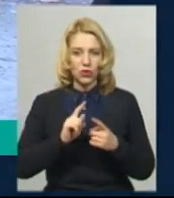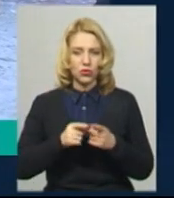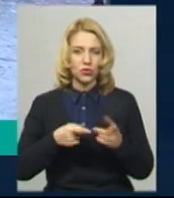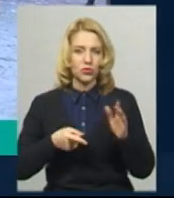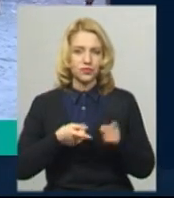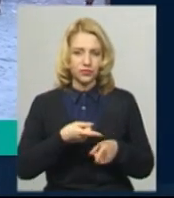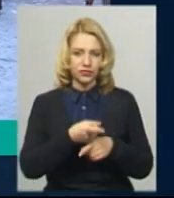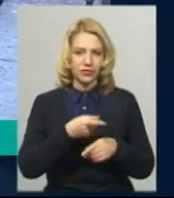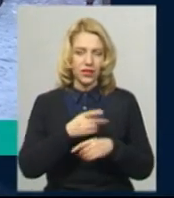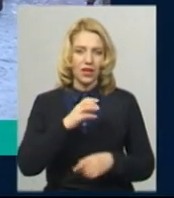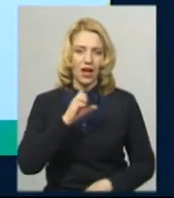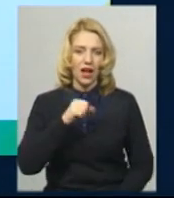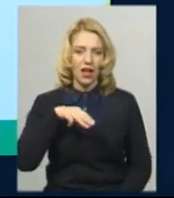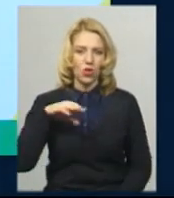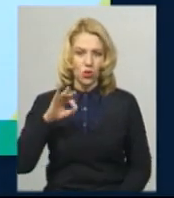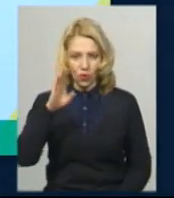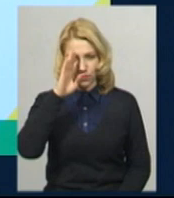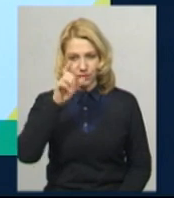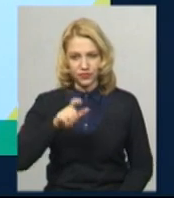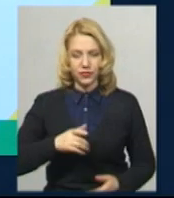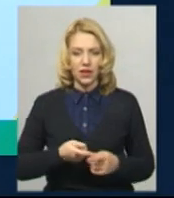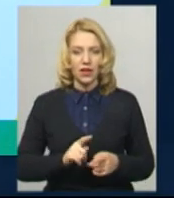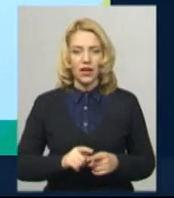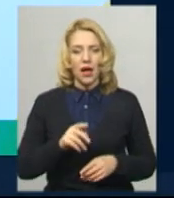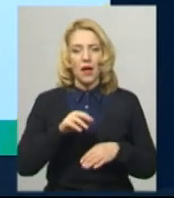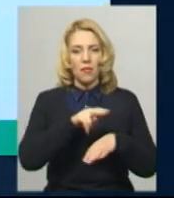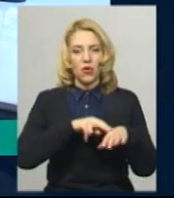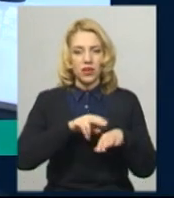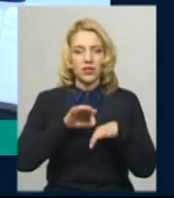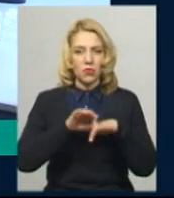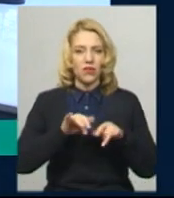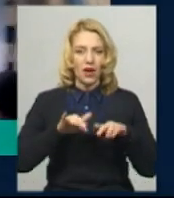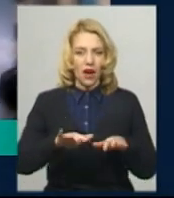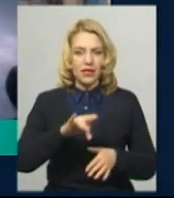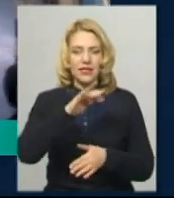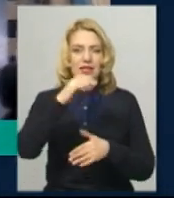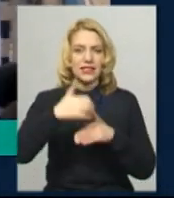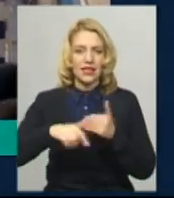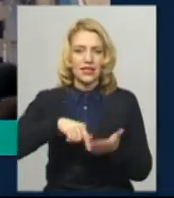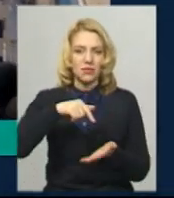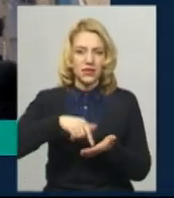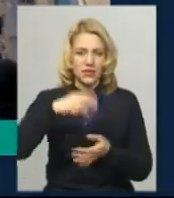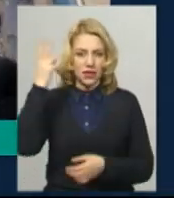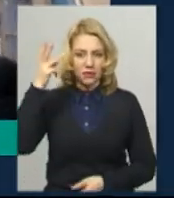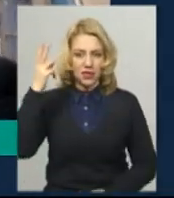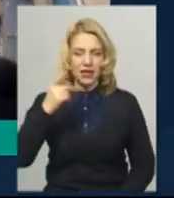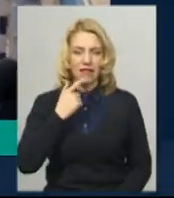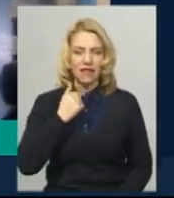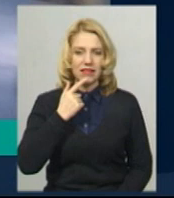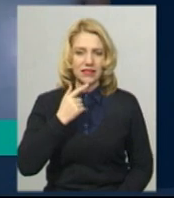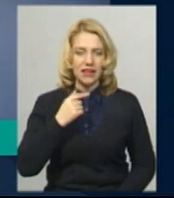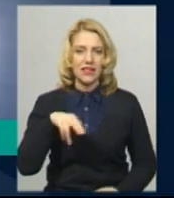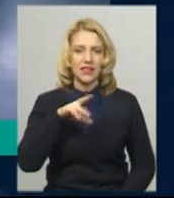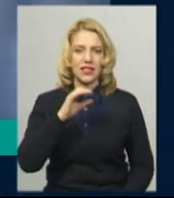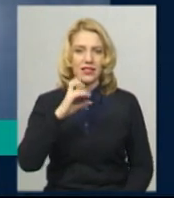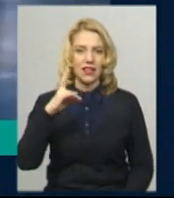Посидіти у поліцейській машині та приміряти бронежилет. Патрульні провели акцію у середмісті Хмельницького. Красилівський футбольний клуб «Десна» переміг